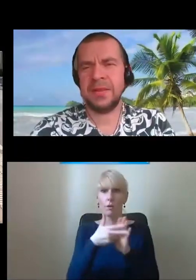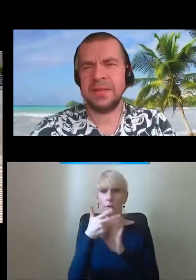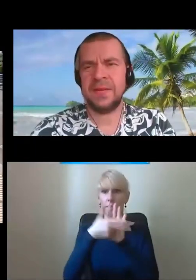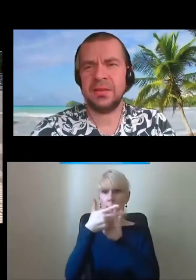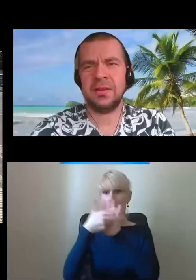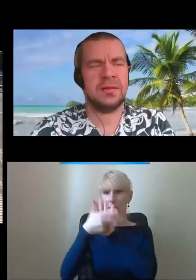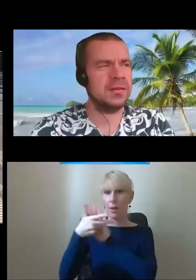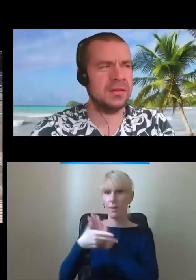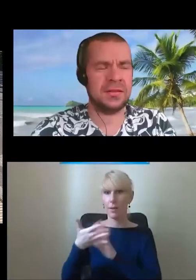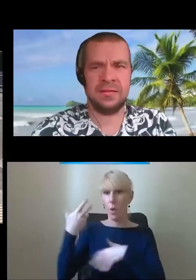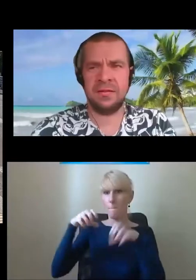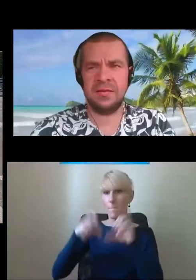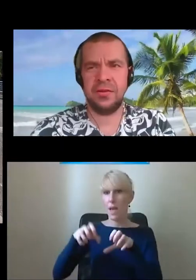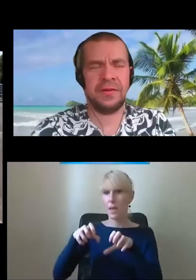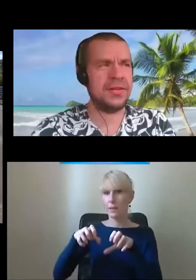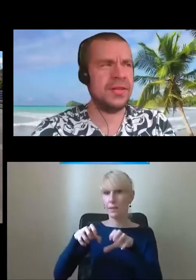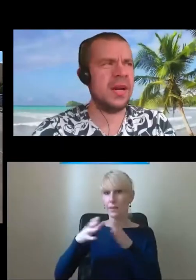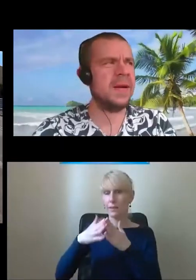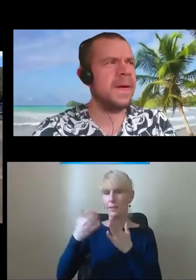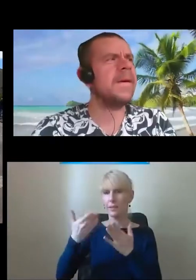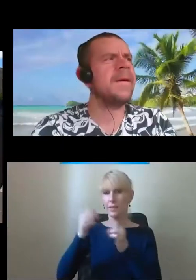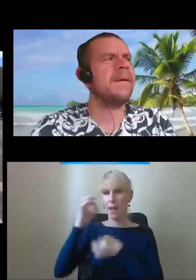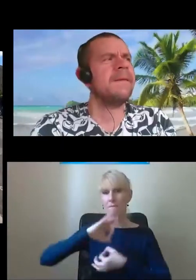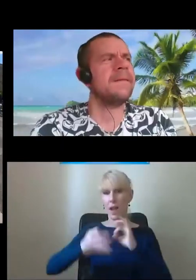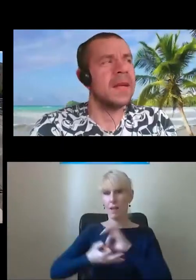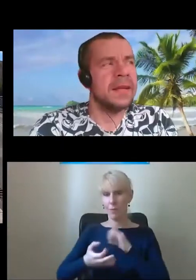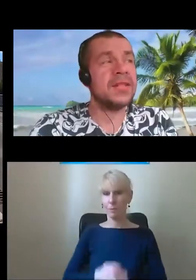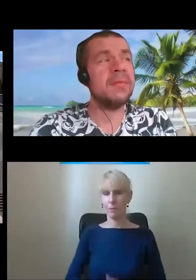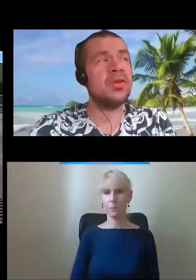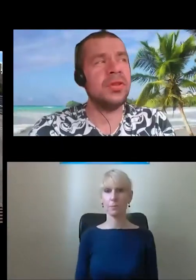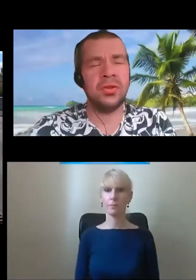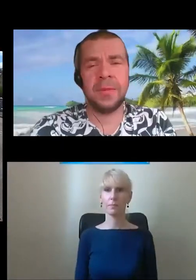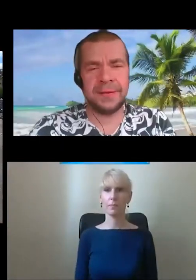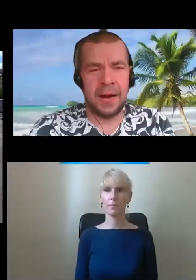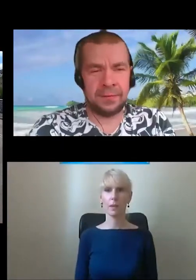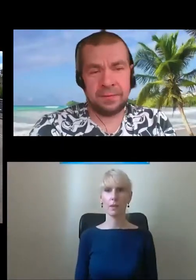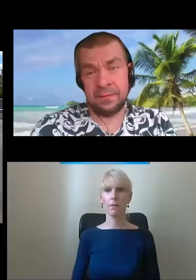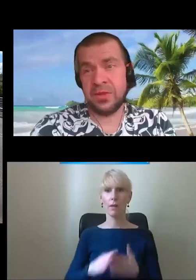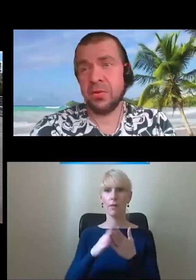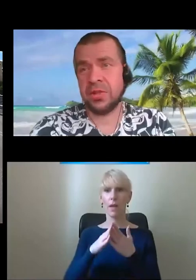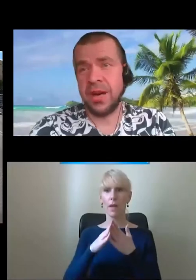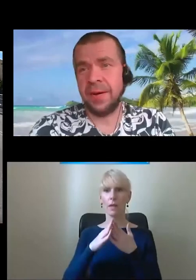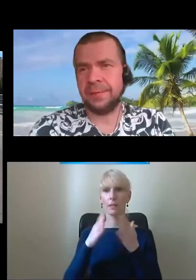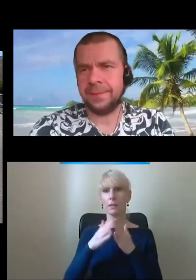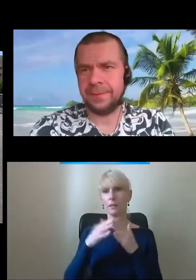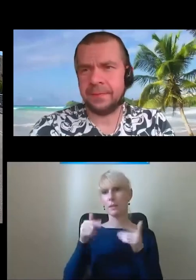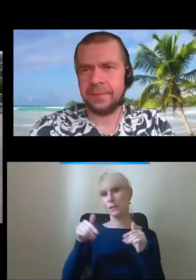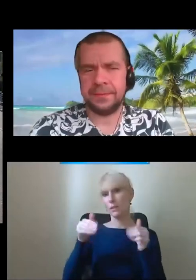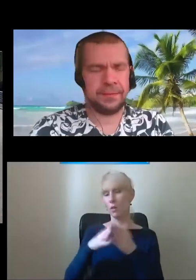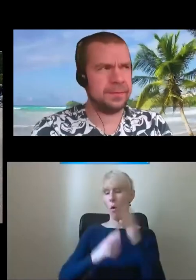Stępień, prezes FADO. Tak, woli wyjaśnienia. Jedziemy do windy numer dwa. Być może działa.